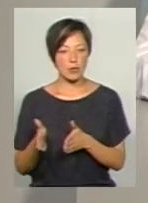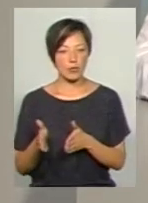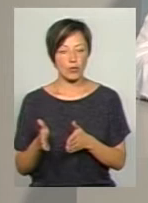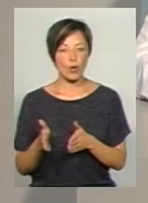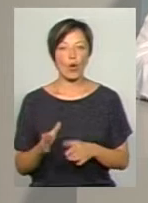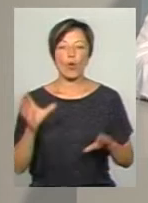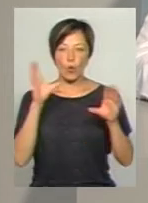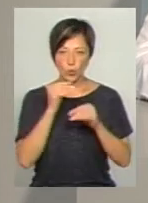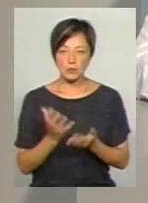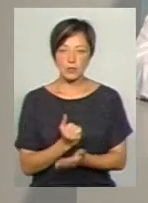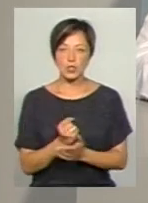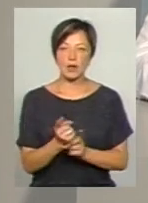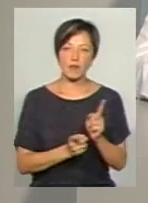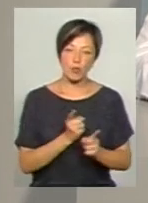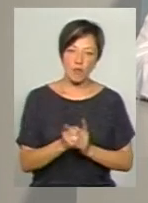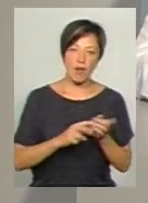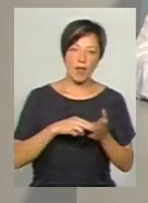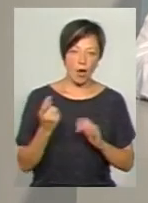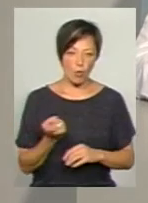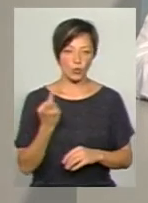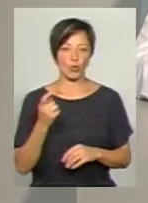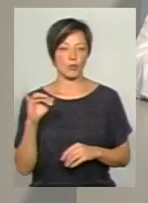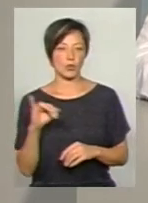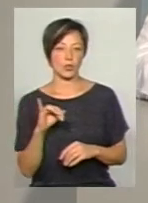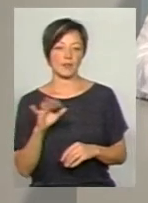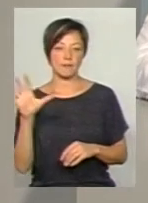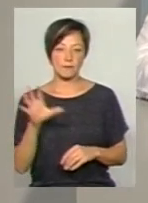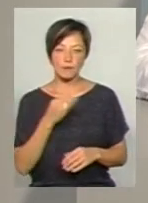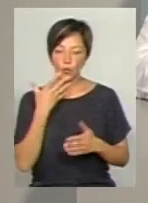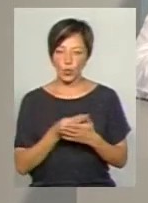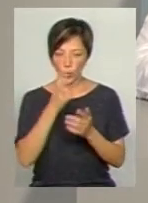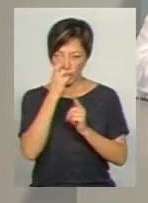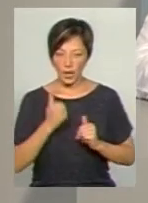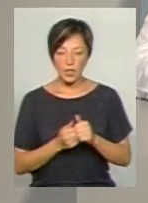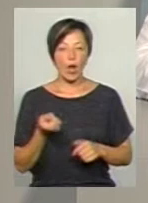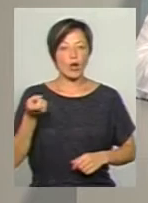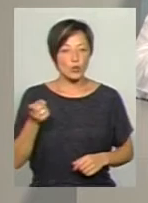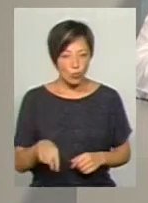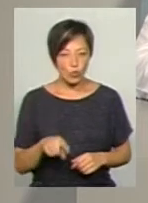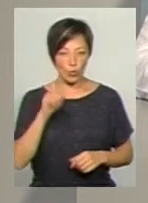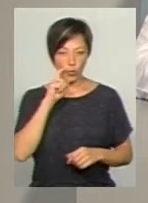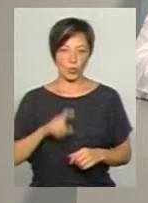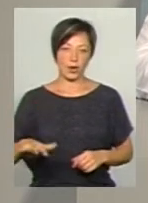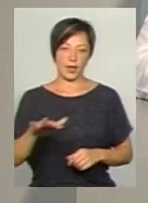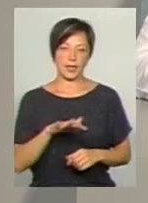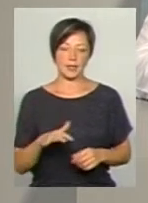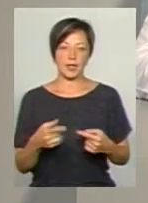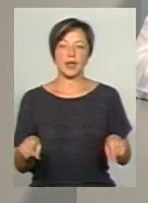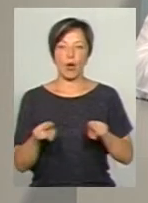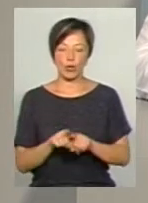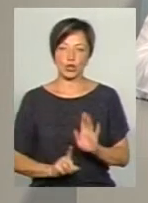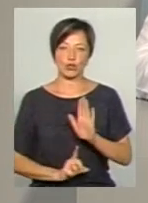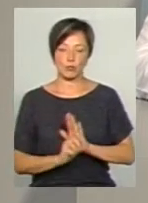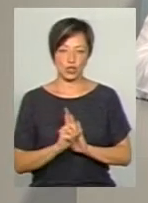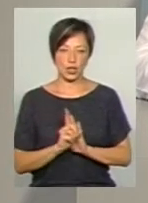успішно реформували і економіку, і, власне, свою країну. Тому Україна також розпочала